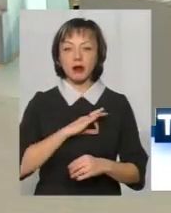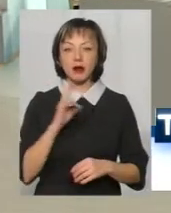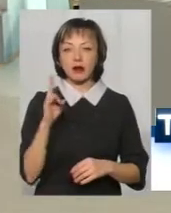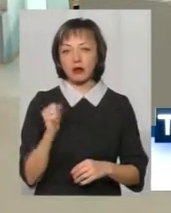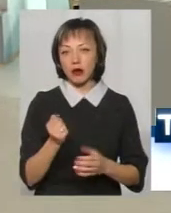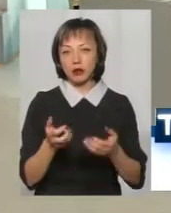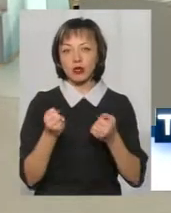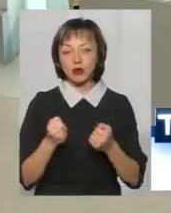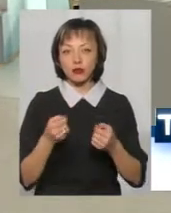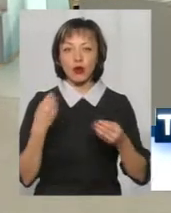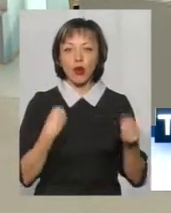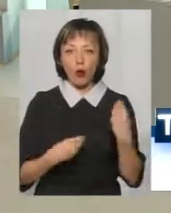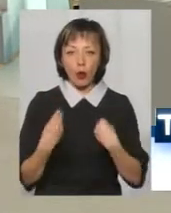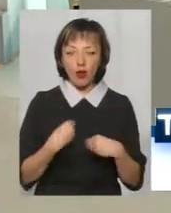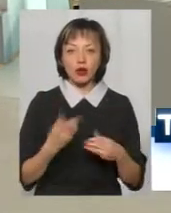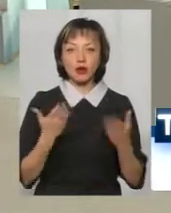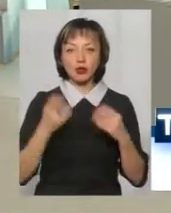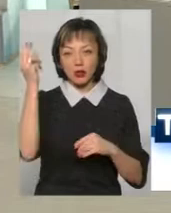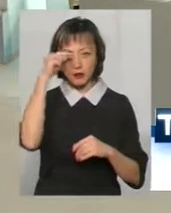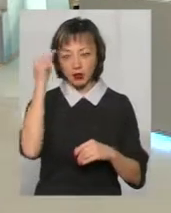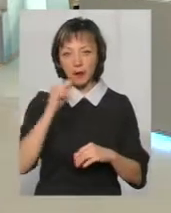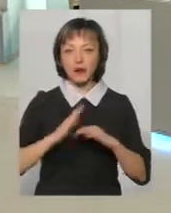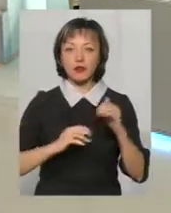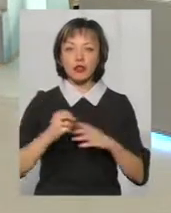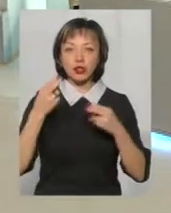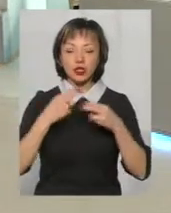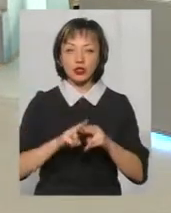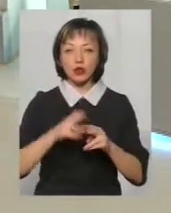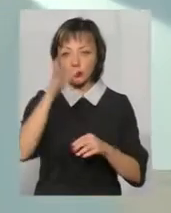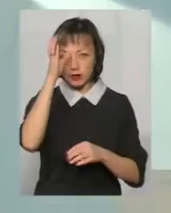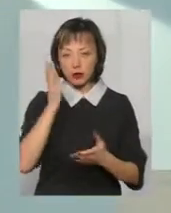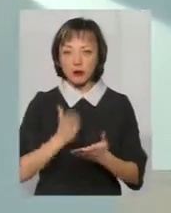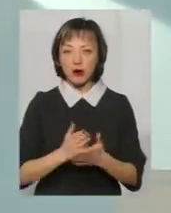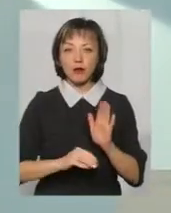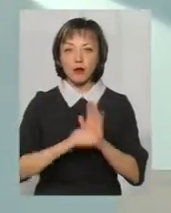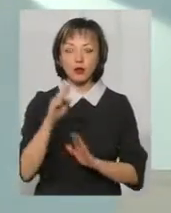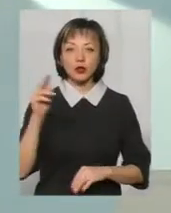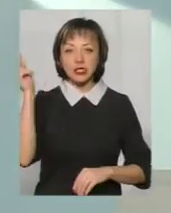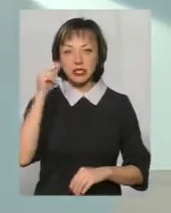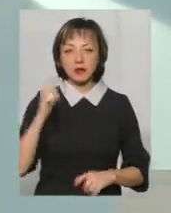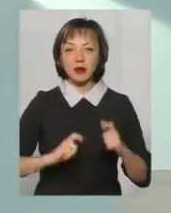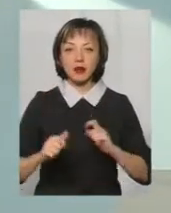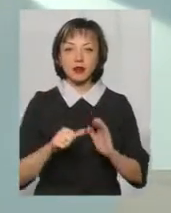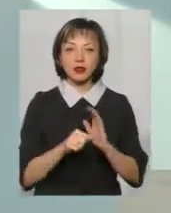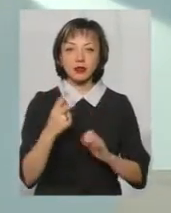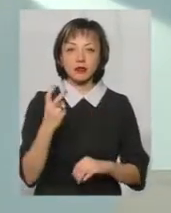одержання одягу. Якщо вони навчаються у професійно-технічній освіті, вони мають повишену стипендію 6200.